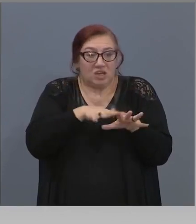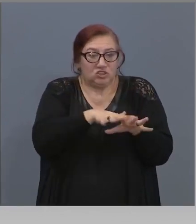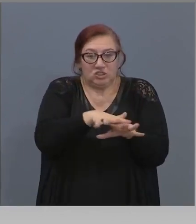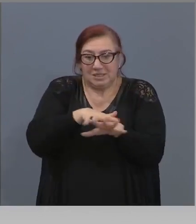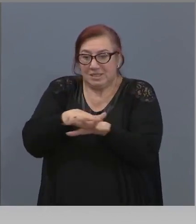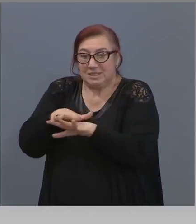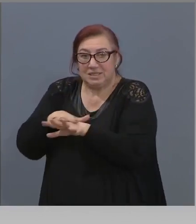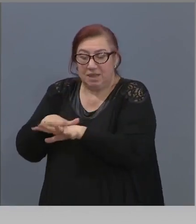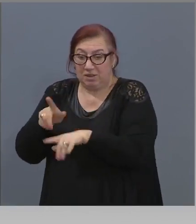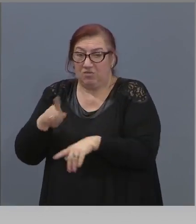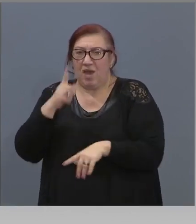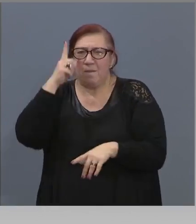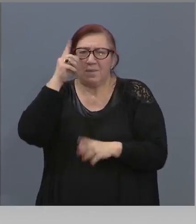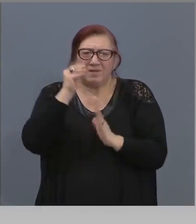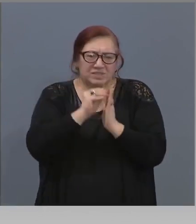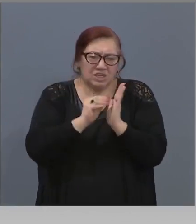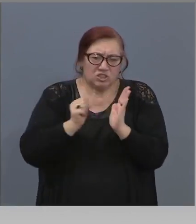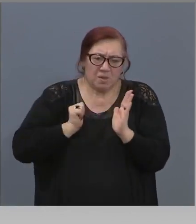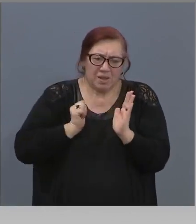най-важна задача.